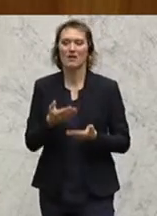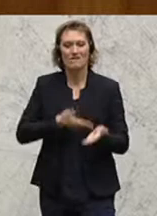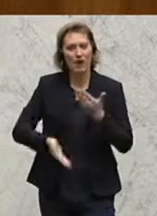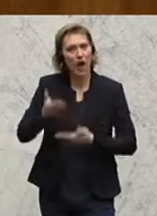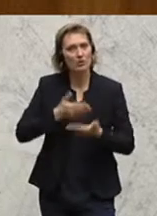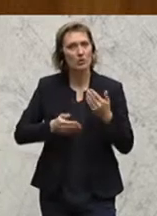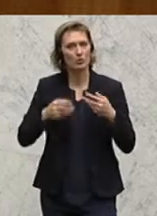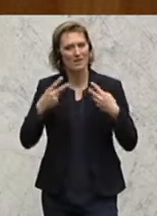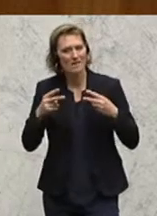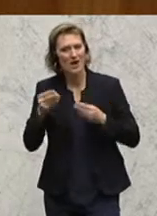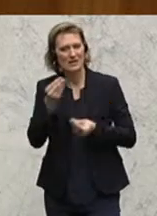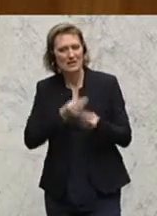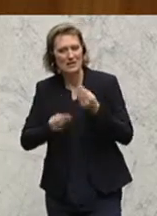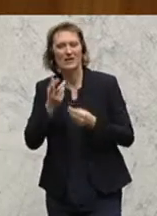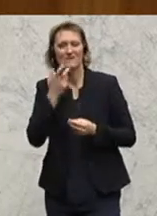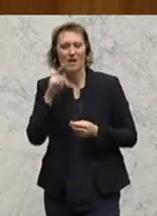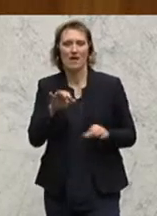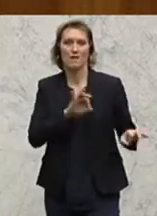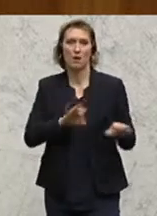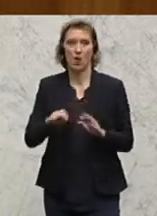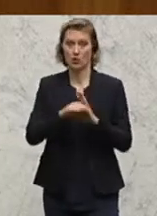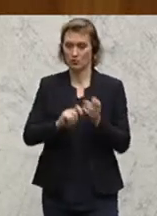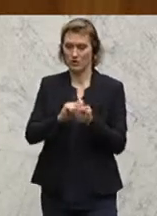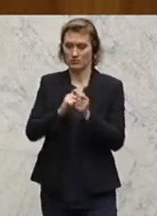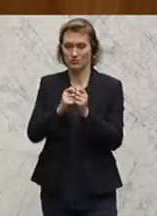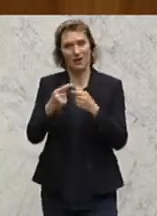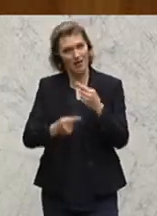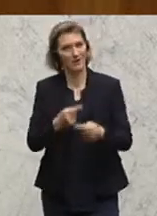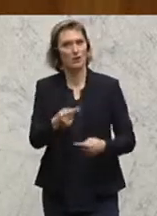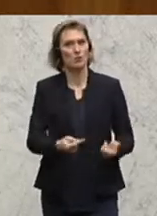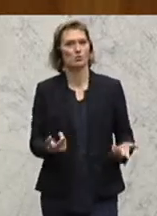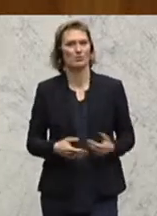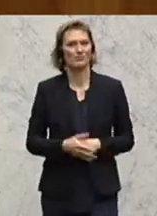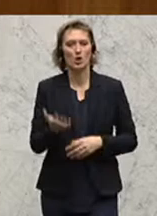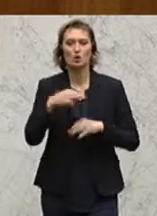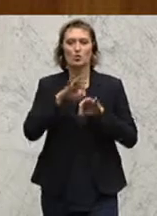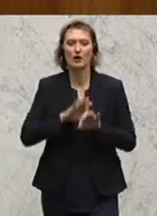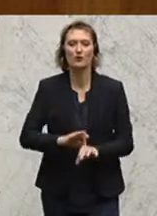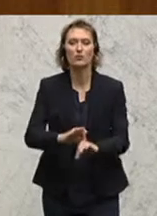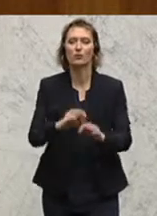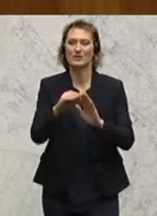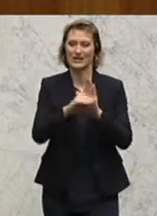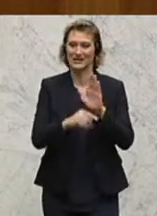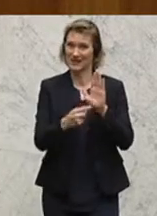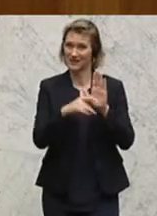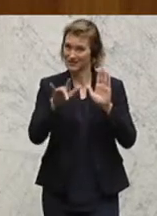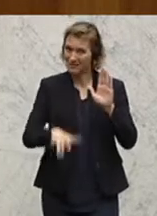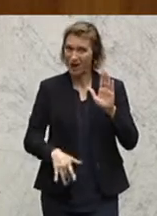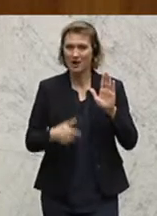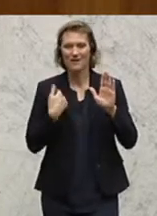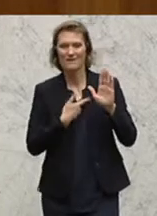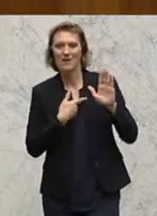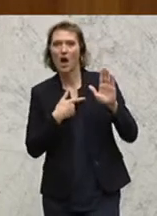um die Bio-Verordnung weiterzuentwickeln. Die Durchführung hier jetzt, dieses Durchführungsgesetz, sichert uns auch die